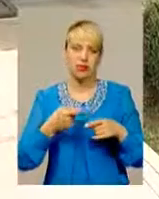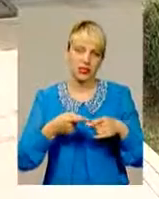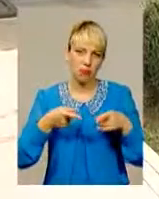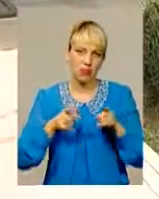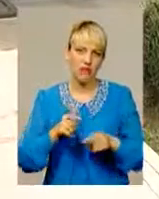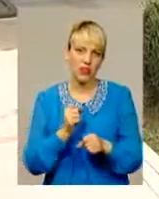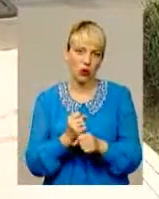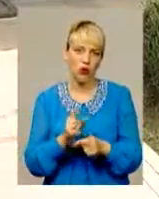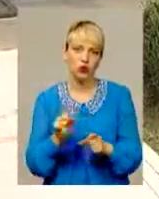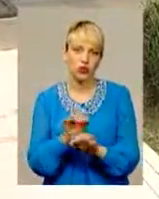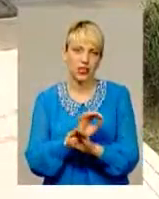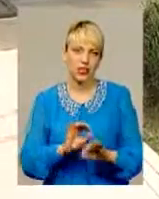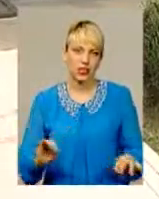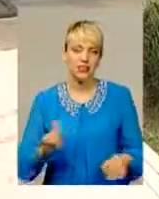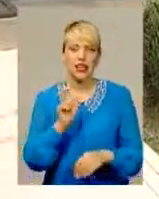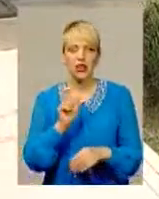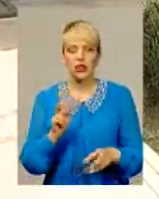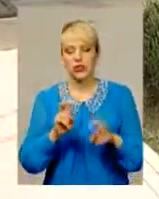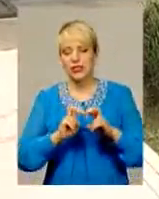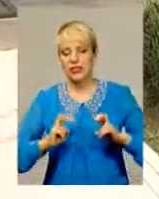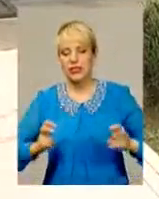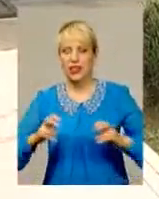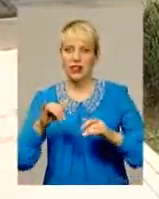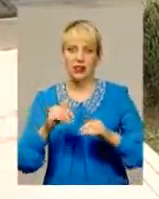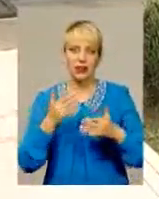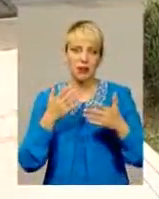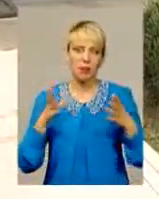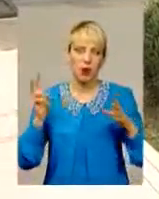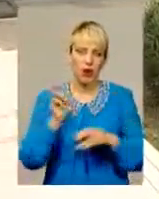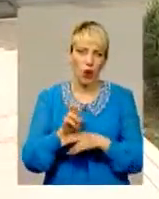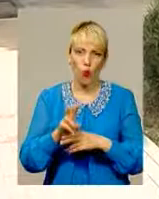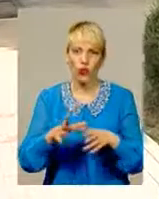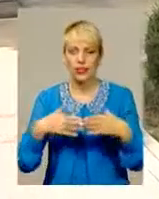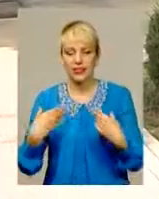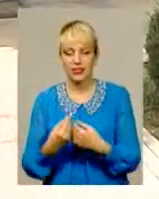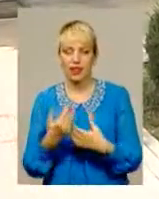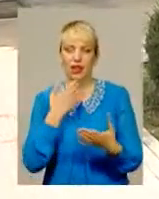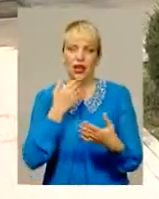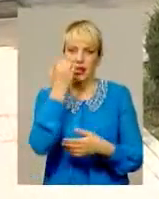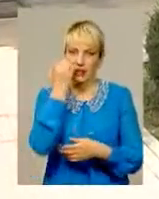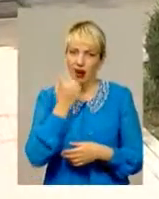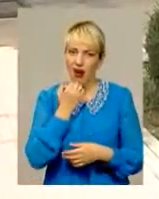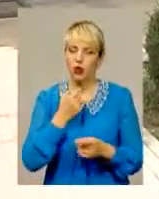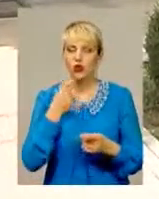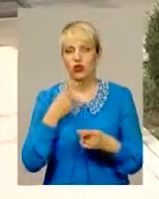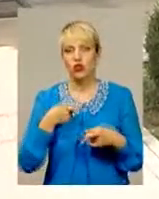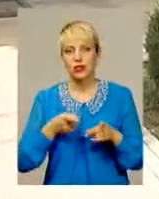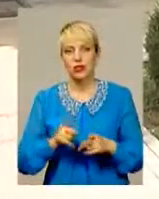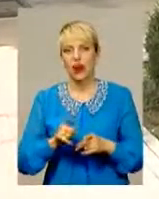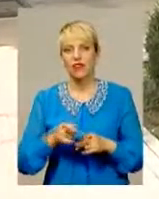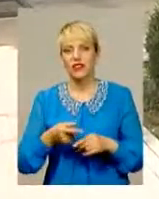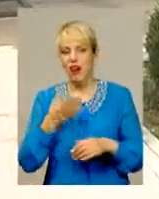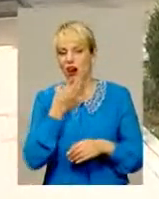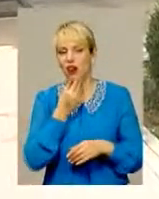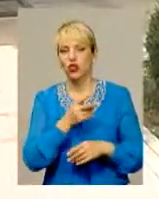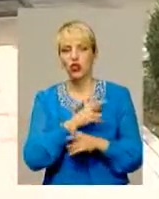щось класне. Люди сидять, люди приходять з сім'ями, люди спілкуються, підходять після показу, дякують, кажуть, що справді гарно. До речі, ще ніхто